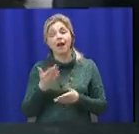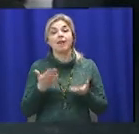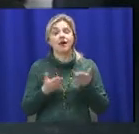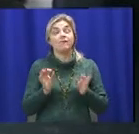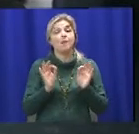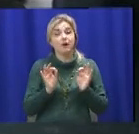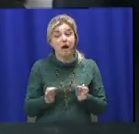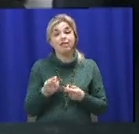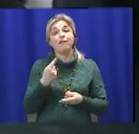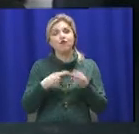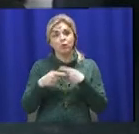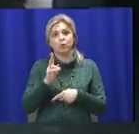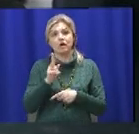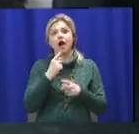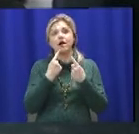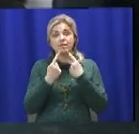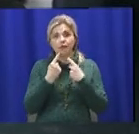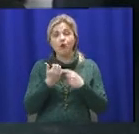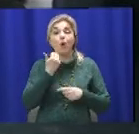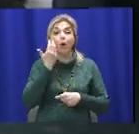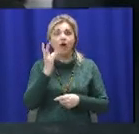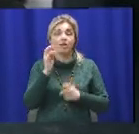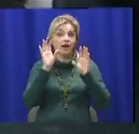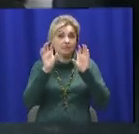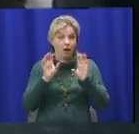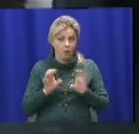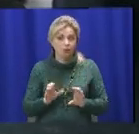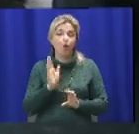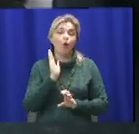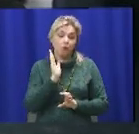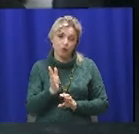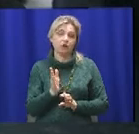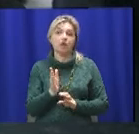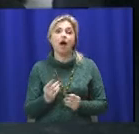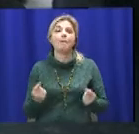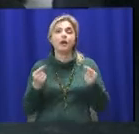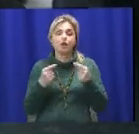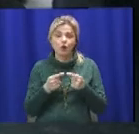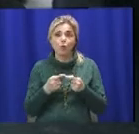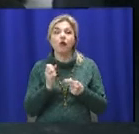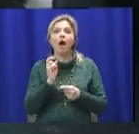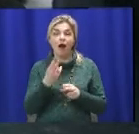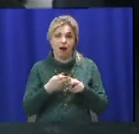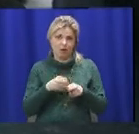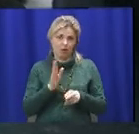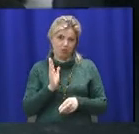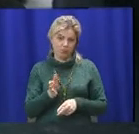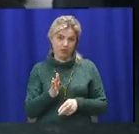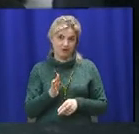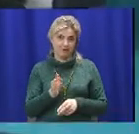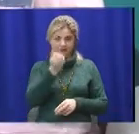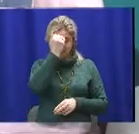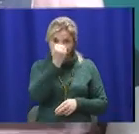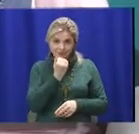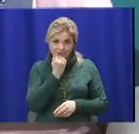повернутися до цього розговору, коли на законодавчому уровні буде вже определено, як це буде. Дякую, пані